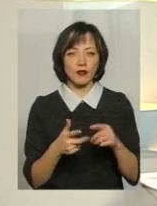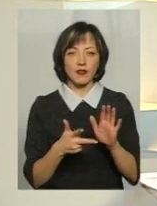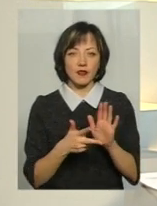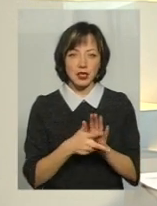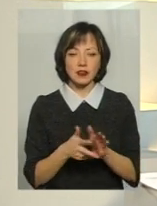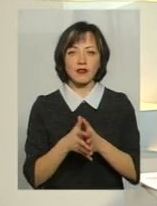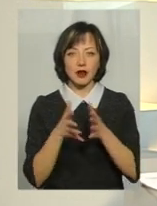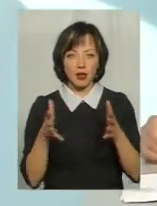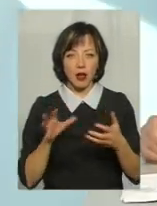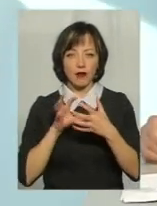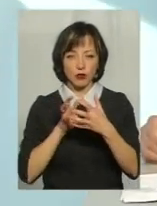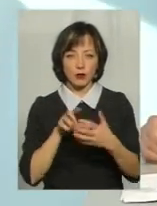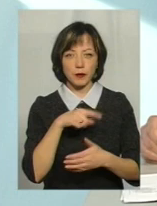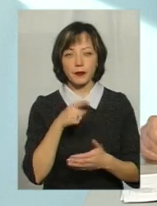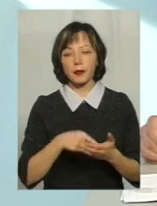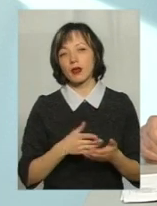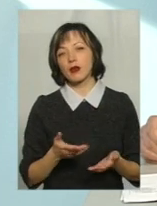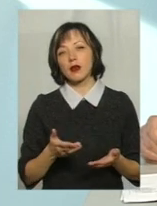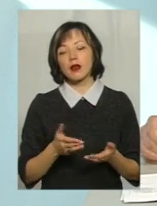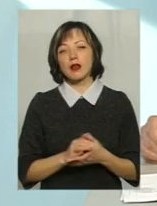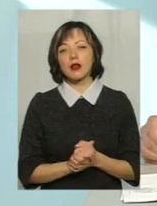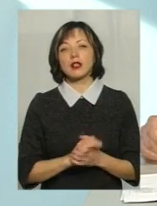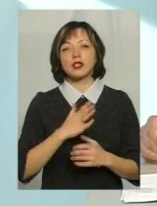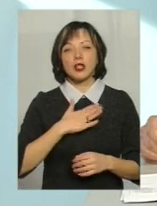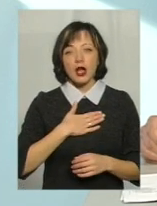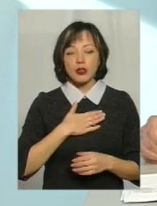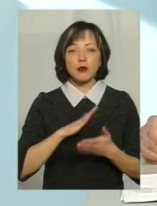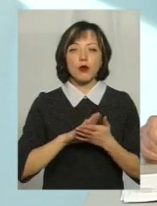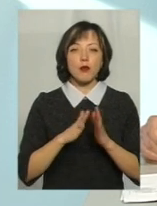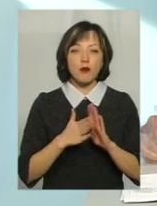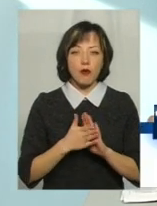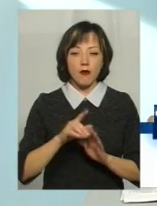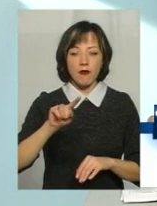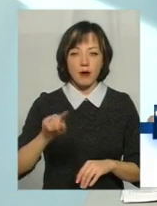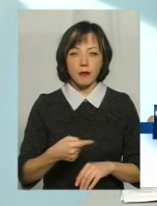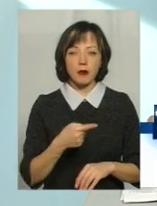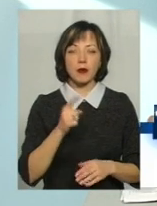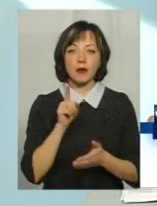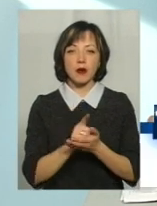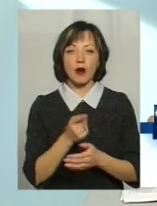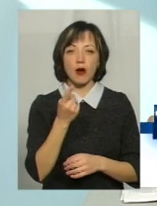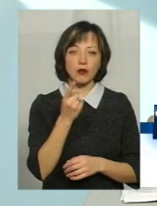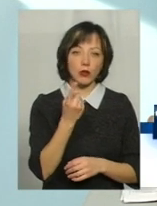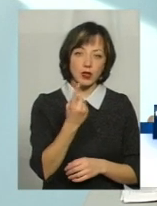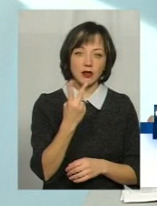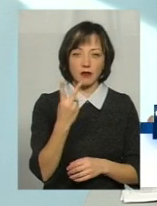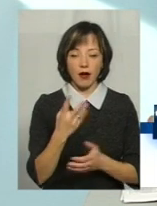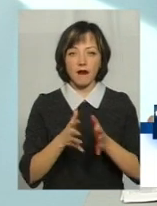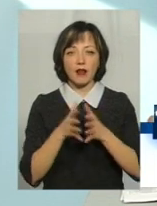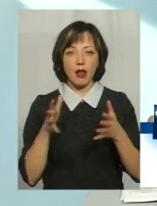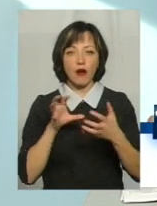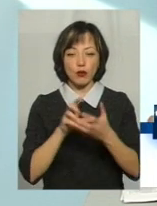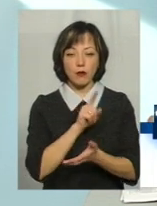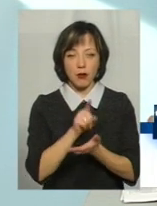вісім великих автобусів. За нашими умовами, до кінця року ще має бути придбана 1 чи 2 великих автобуси.